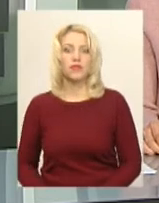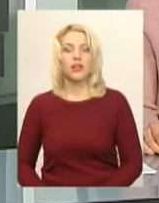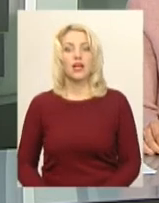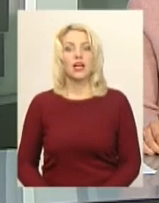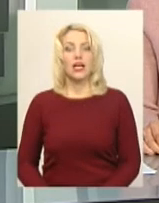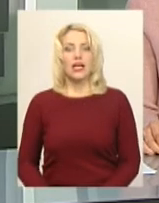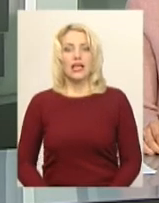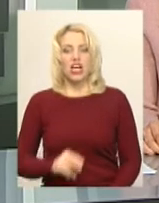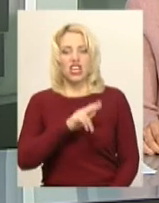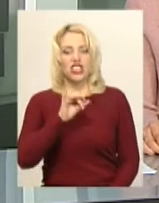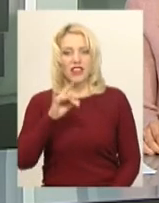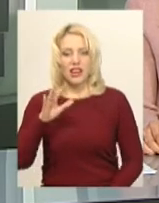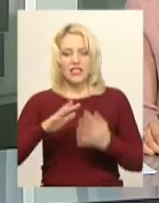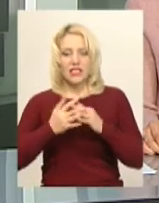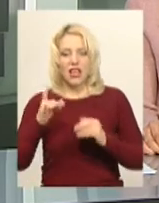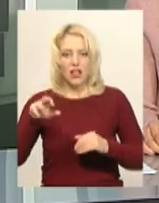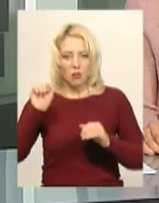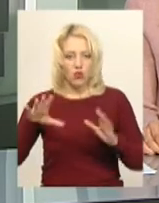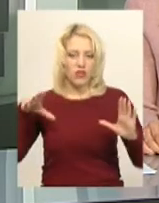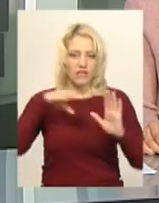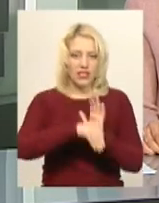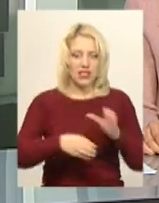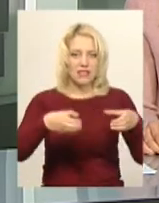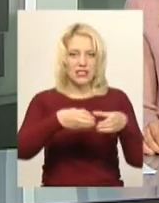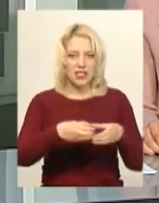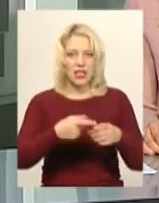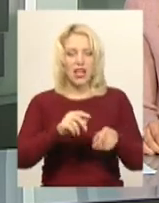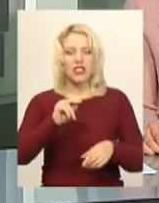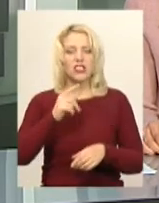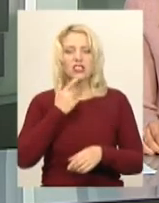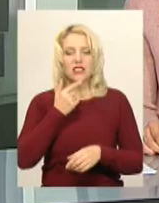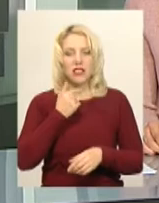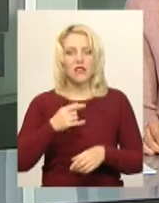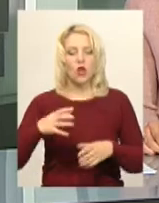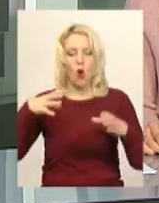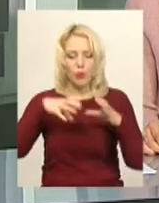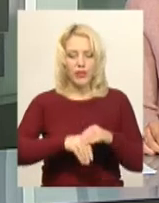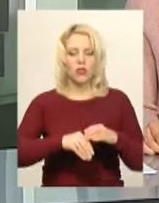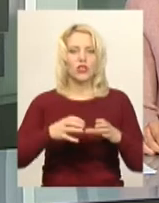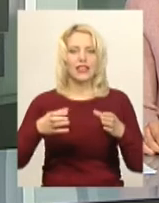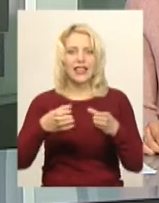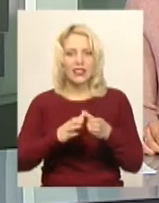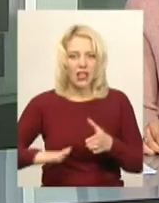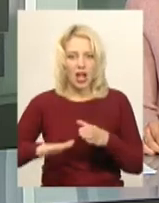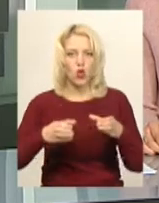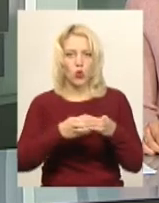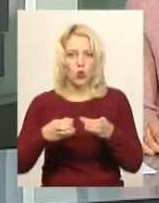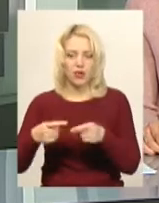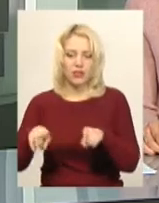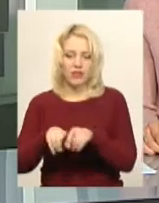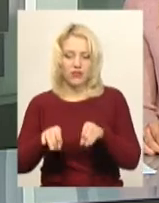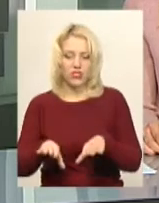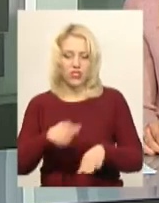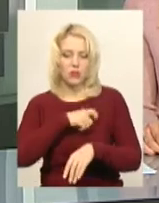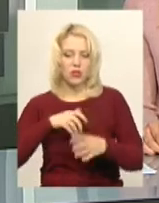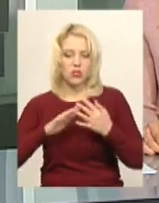Чорнолівська сільська рада може увійти до складу Красилівської міської об'єднаної територіальної громади. Так вирішили депутати сільської ради